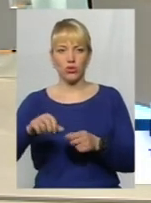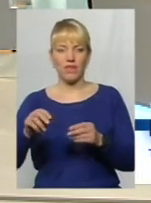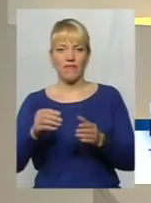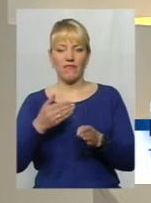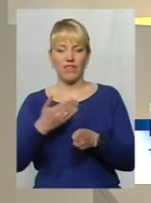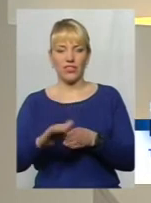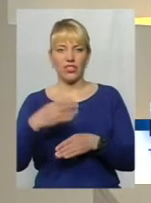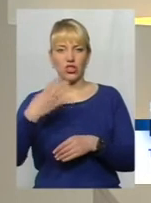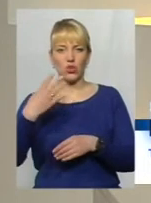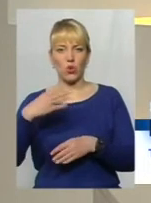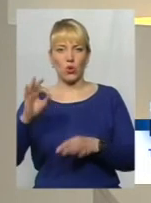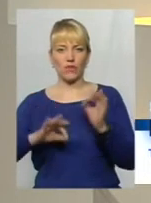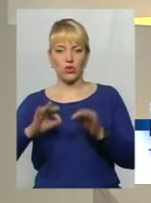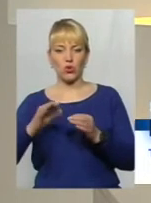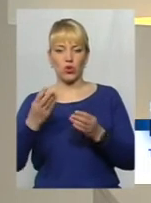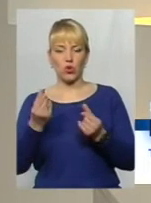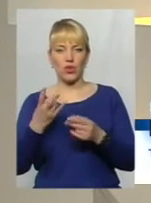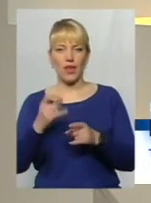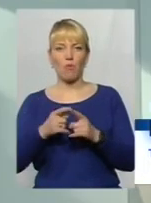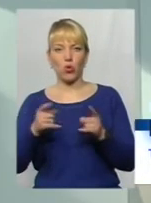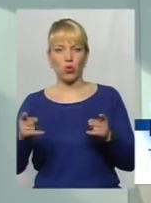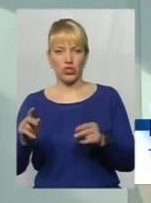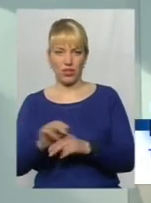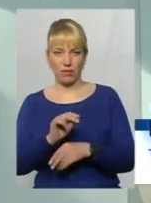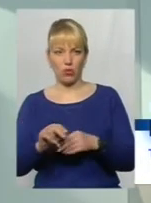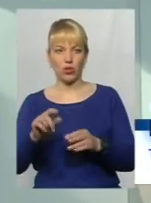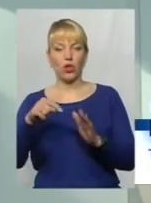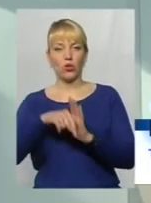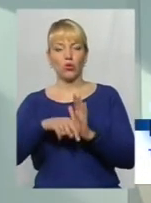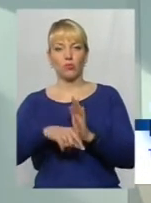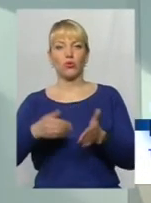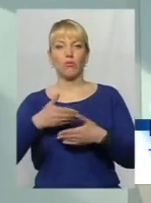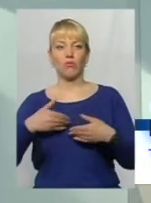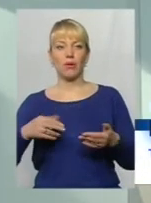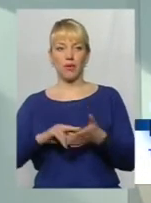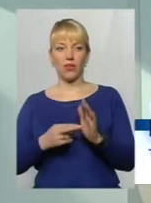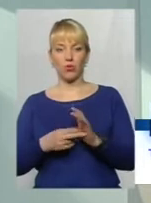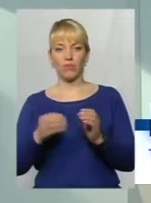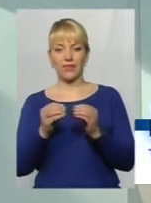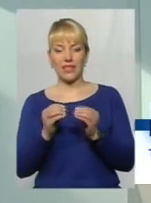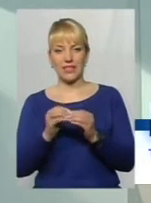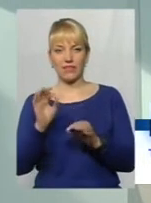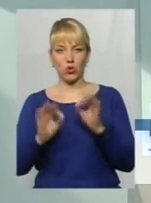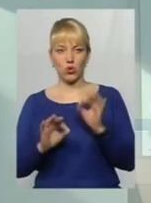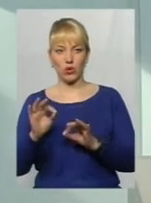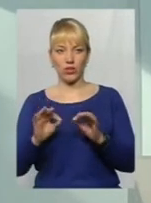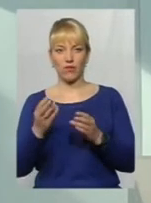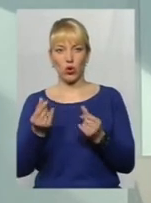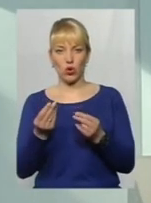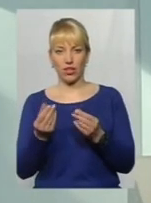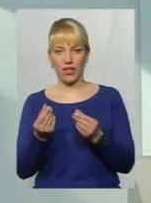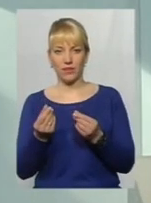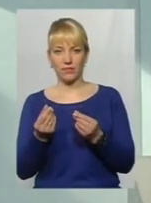% грошей на поточний ремонт. Тобто ми плануємо 10% грошей